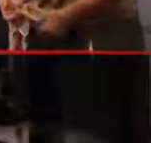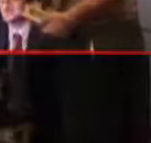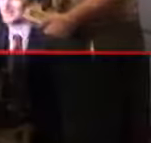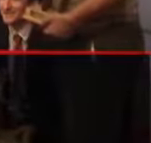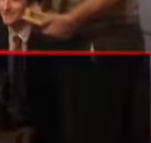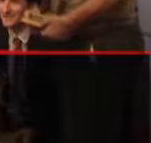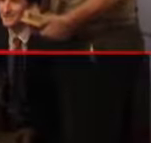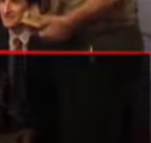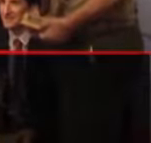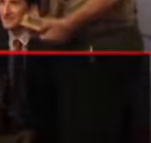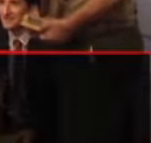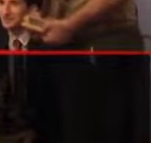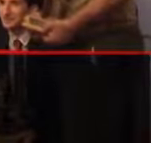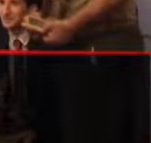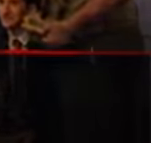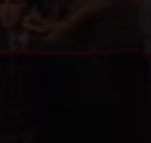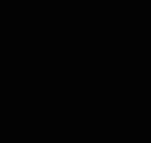zer lan desinteresatu egiten duten.